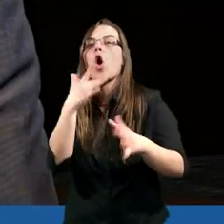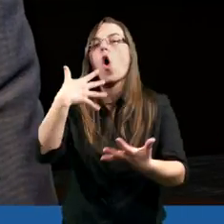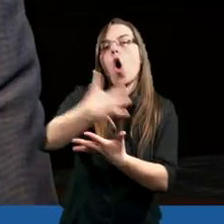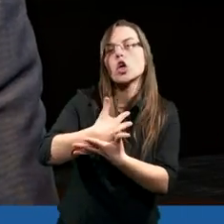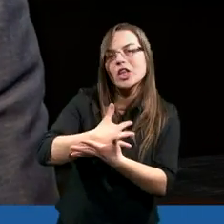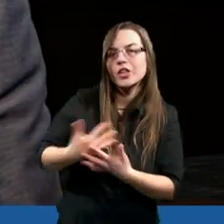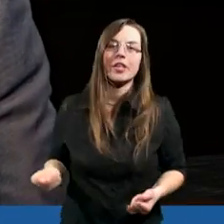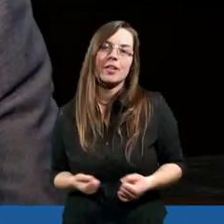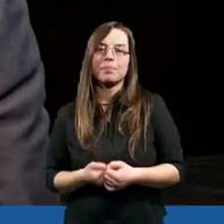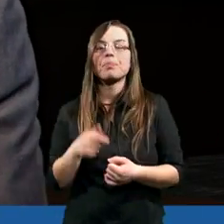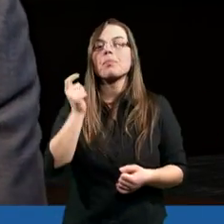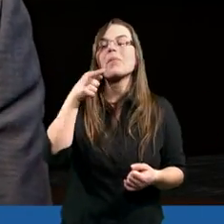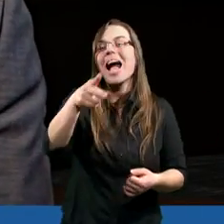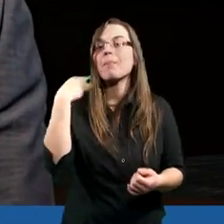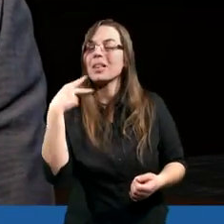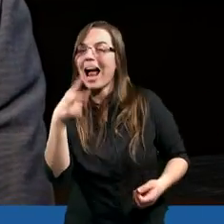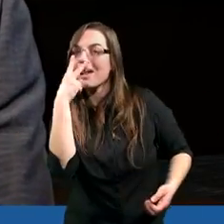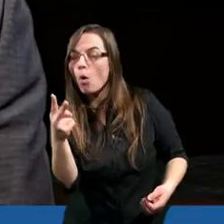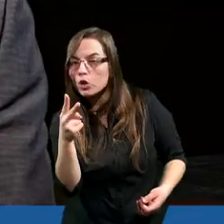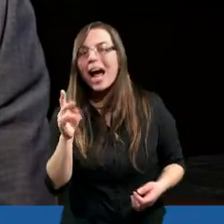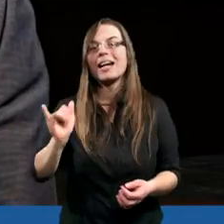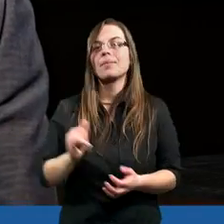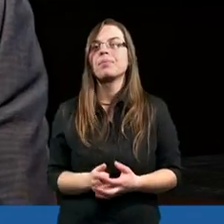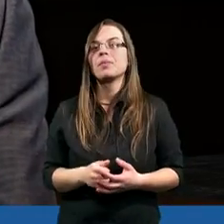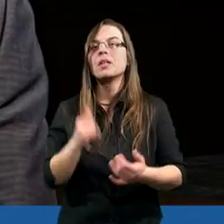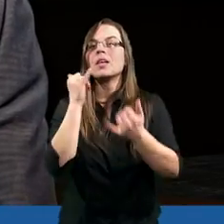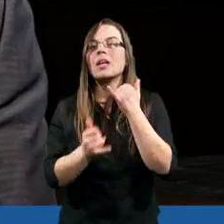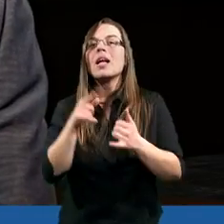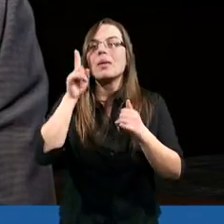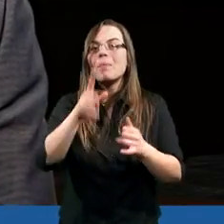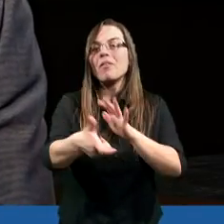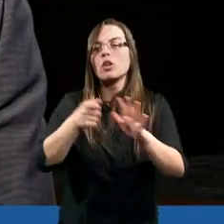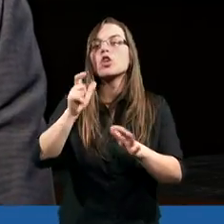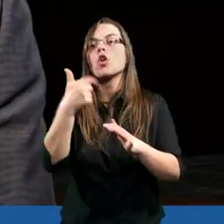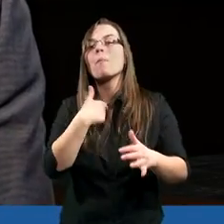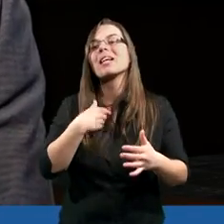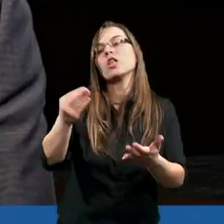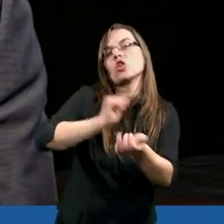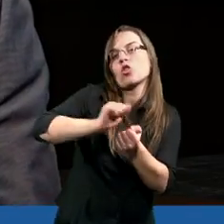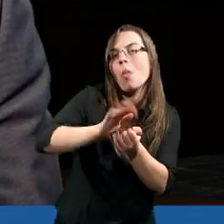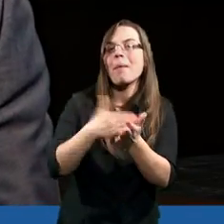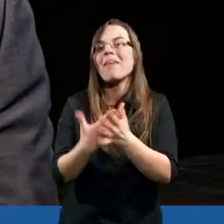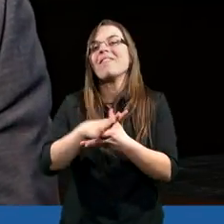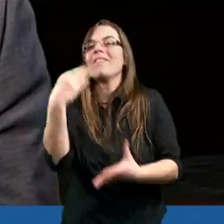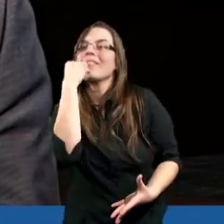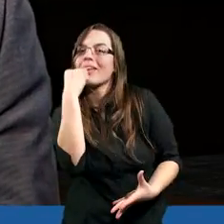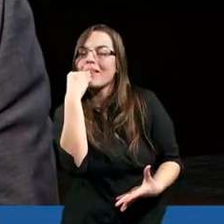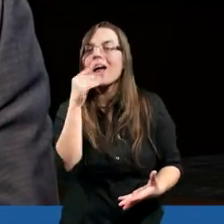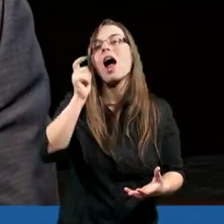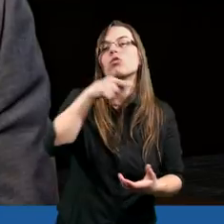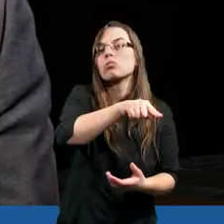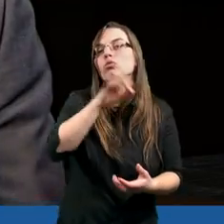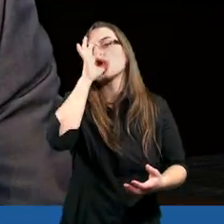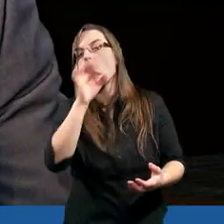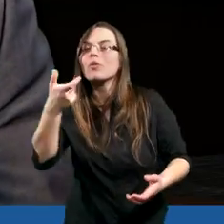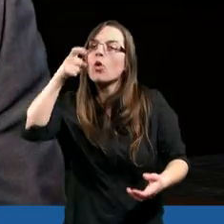korzyści. Jakkolwiek byśmy na to spojrzeli, jeżeli ja poznam prawdę, co mi szkodzi w jedzeniu, a co jest